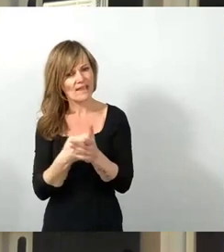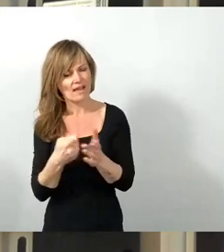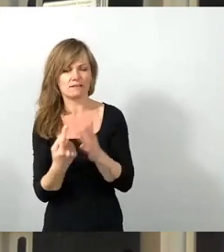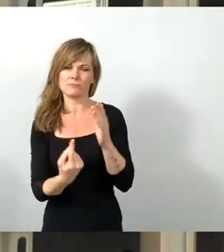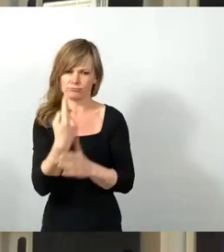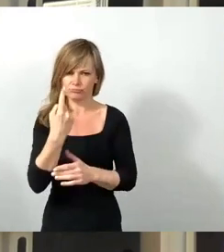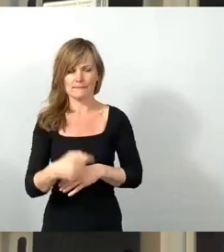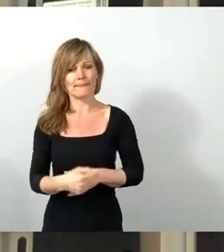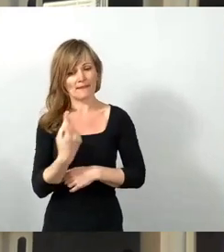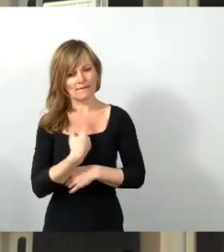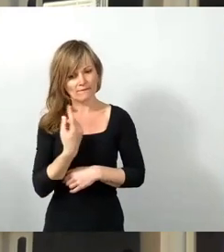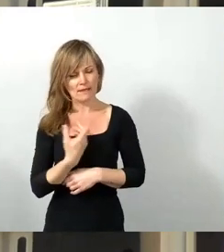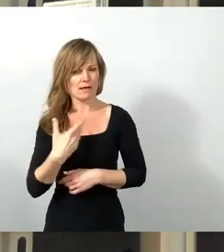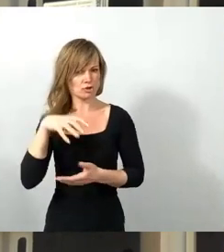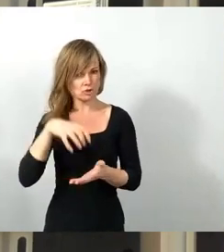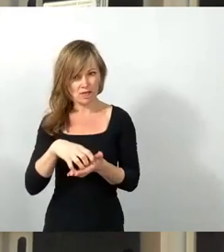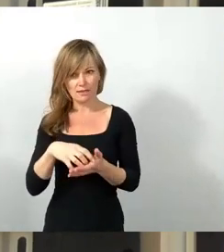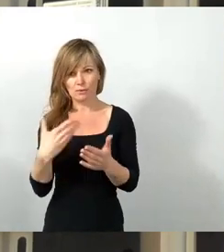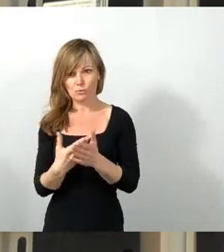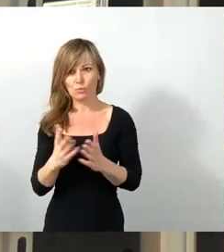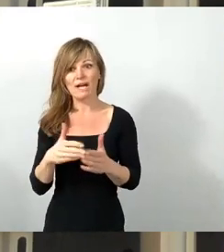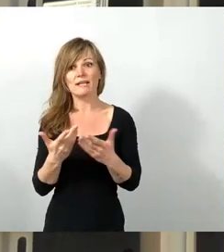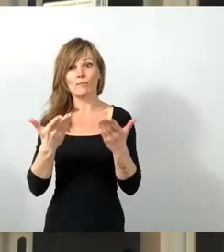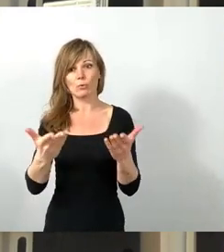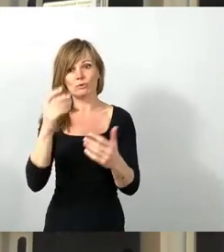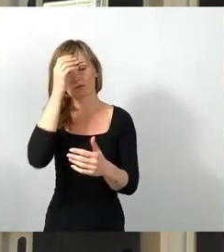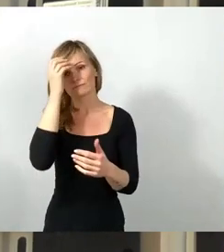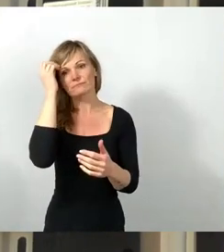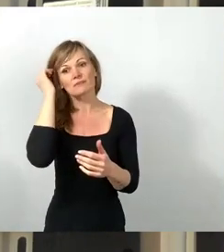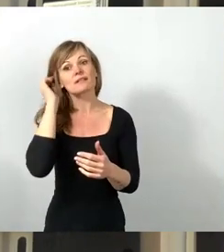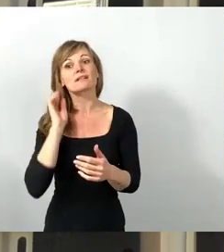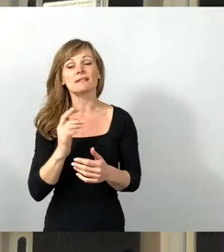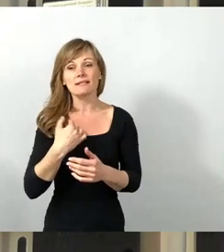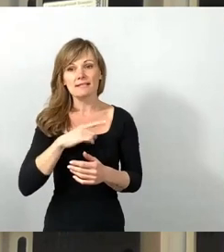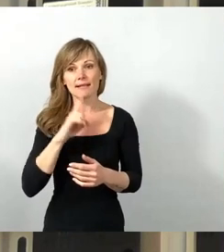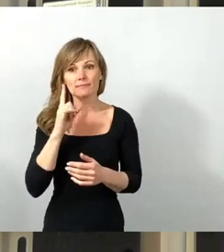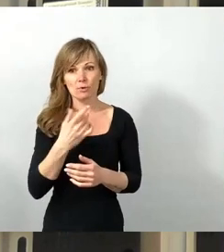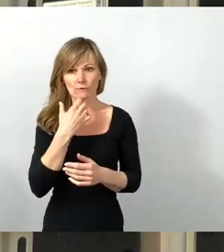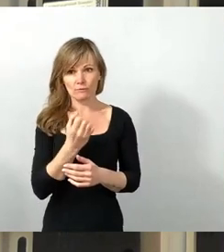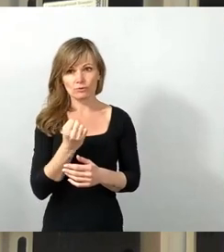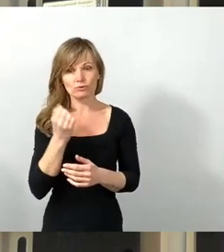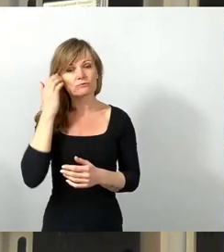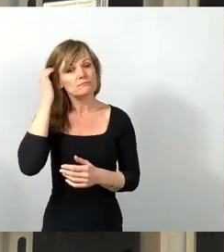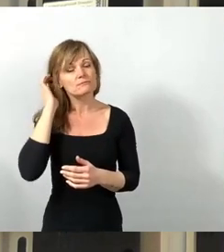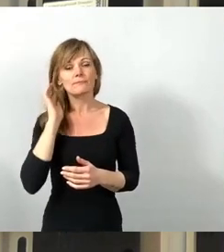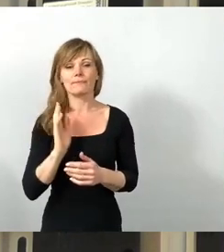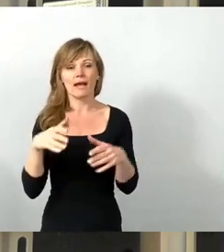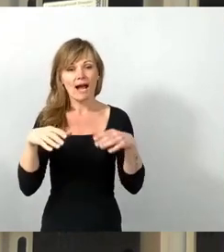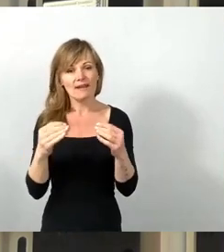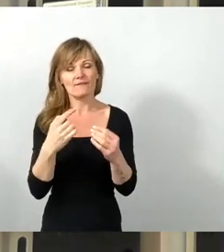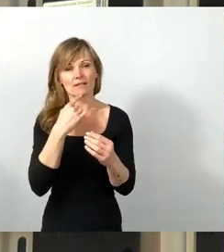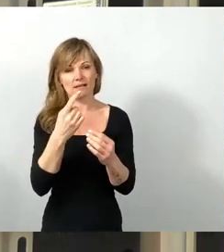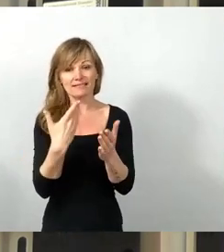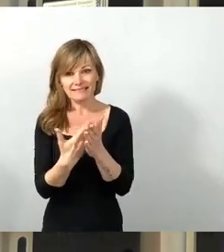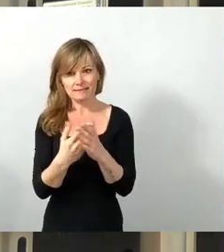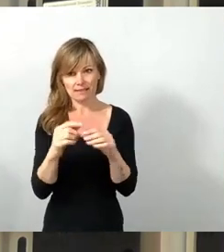Stadt hier machen. Und auch ich möchte zu Beginn noch einmal sagen, es ist ein gutes und sehr wichtiges Angebot.